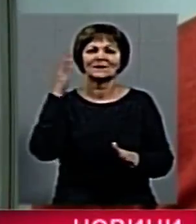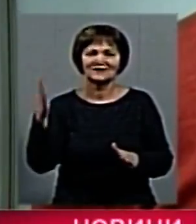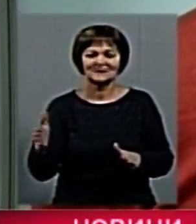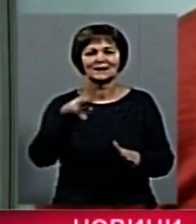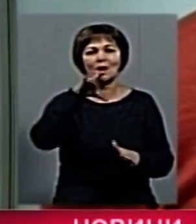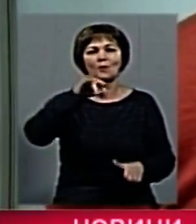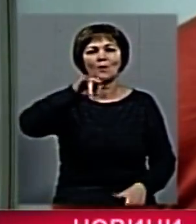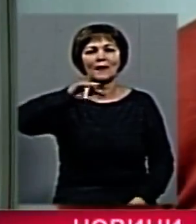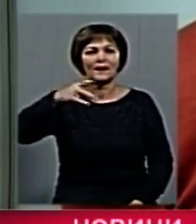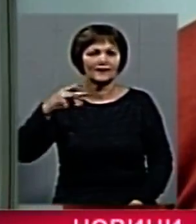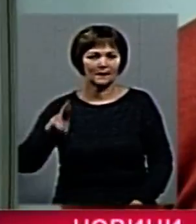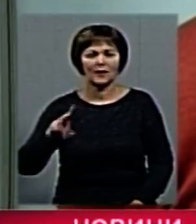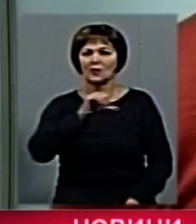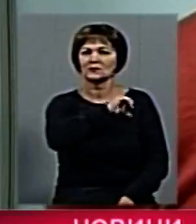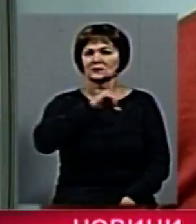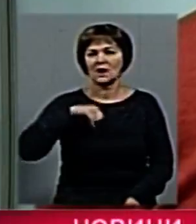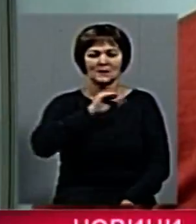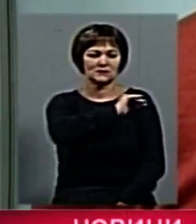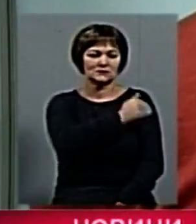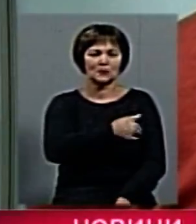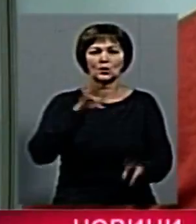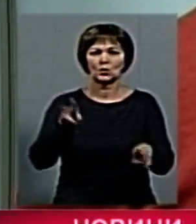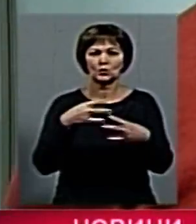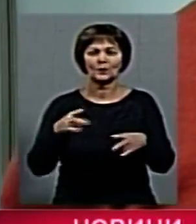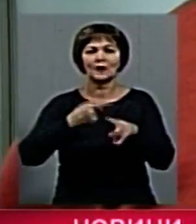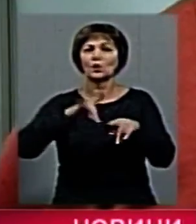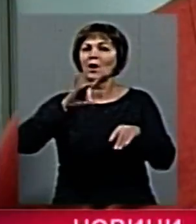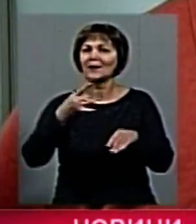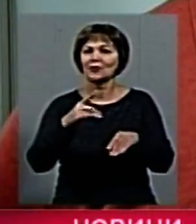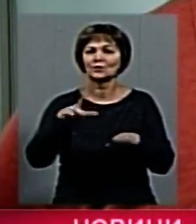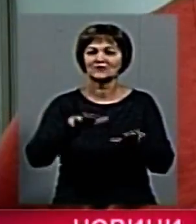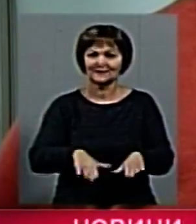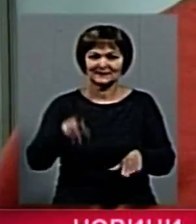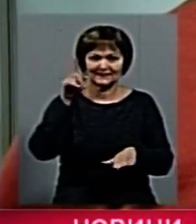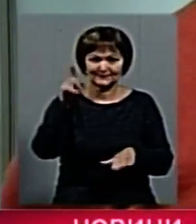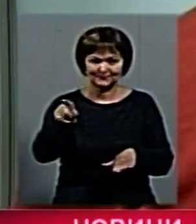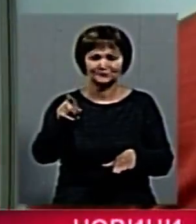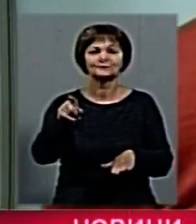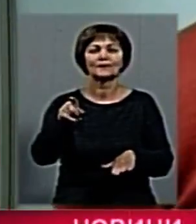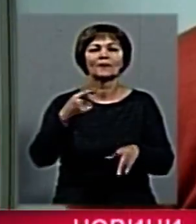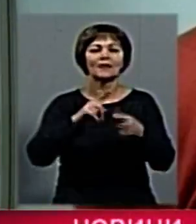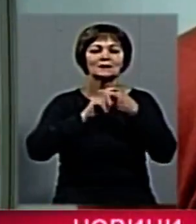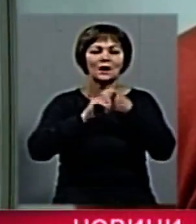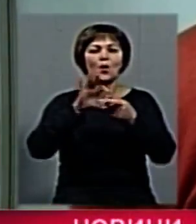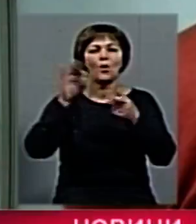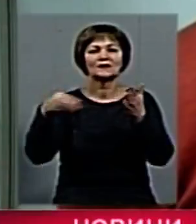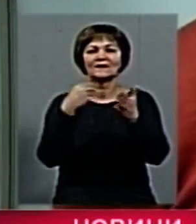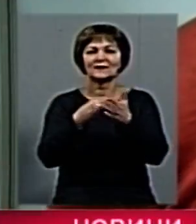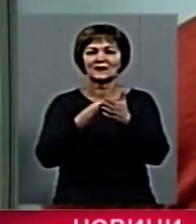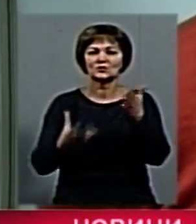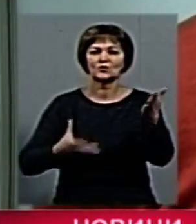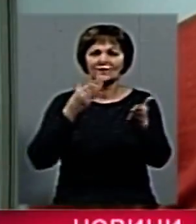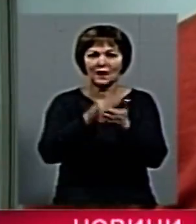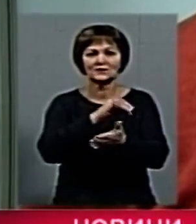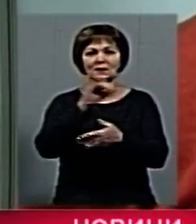Пупельні. Найсильніші клуби на сьогоднішній день – це в Радомишлі, тому що все залежить від фінансування, плюс